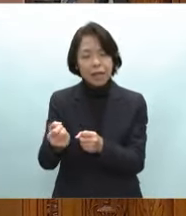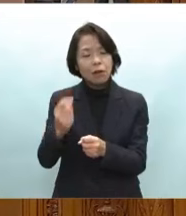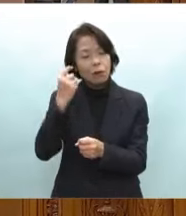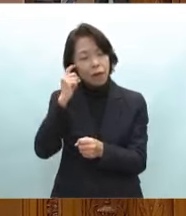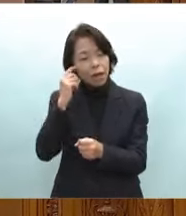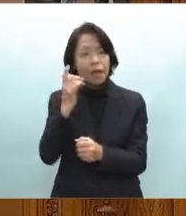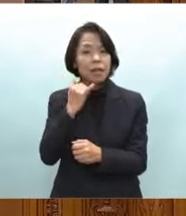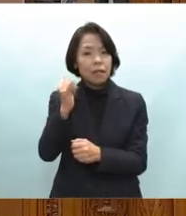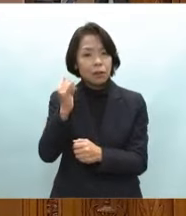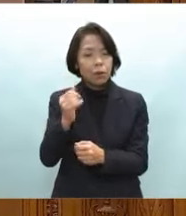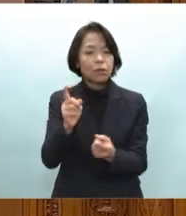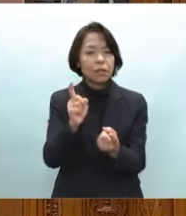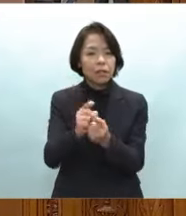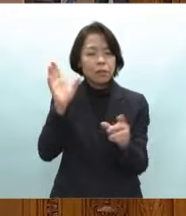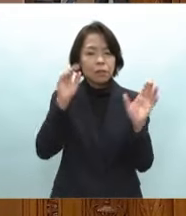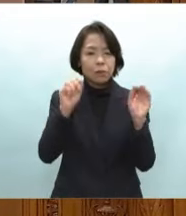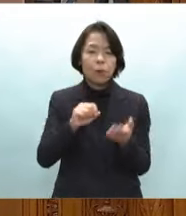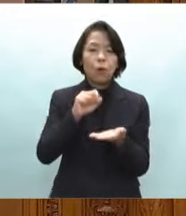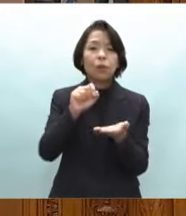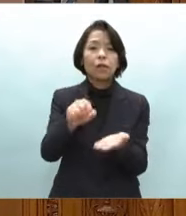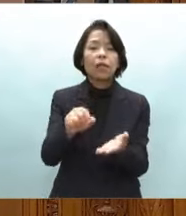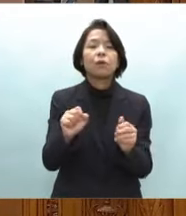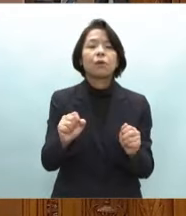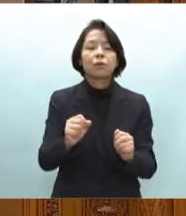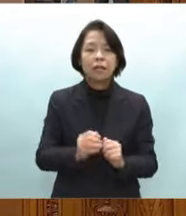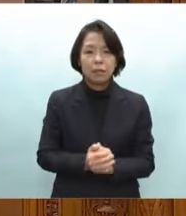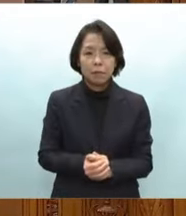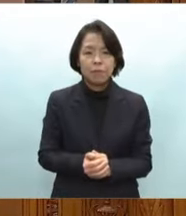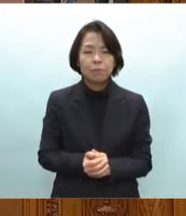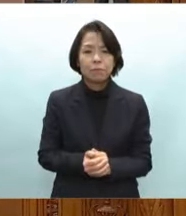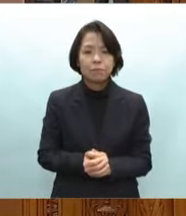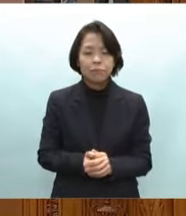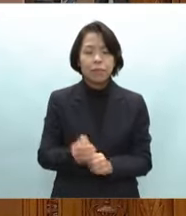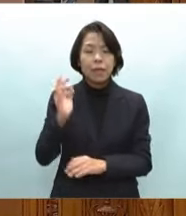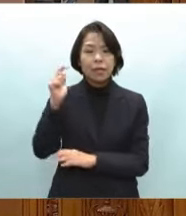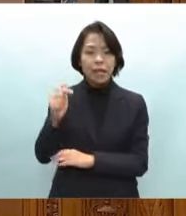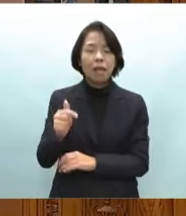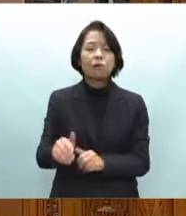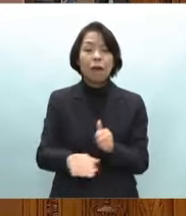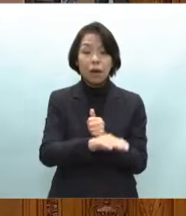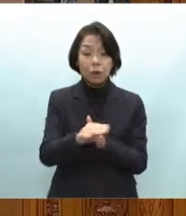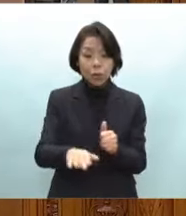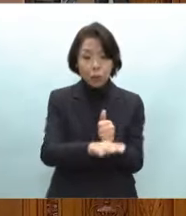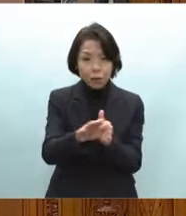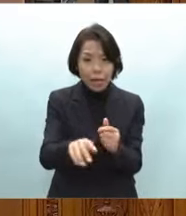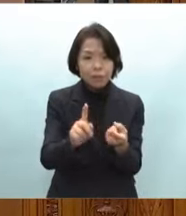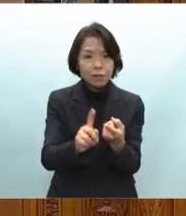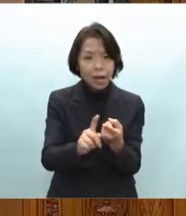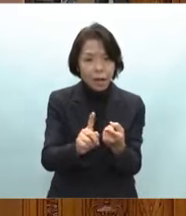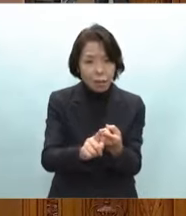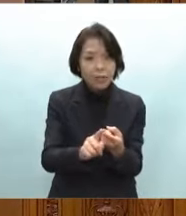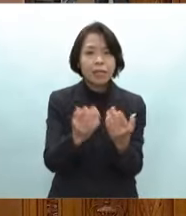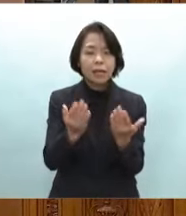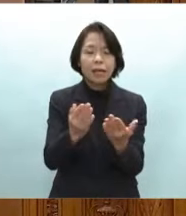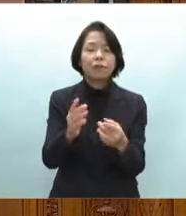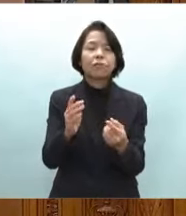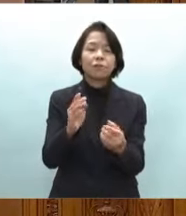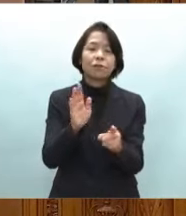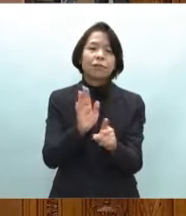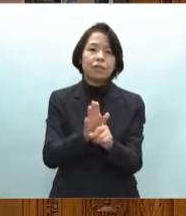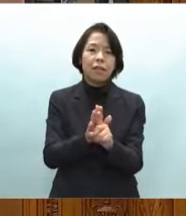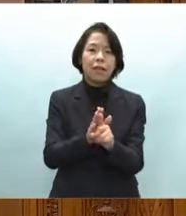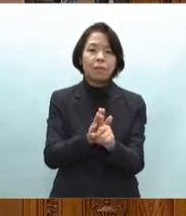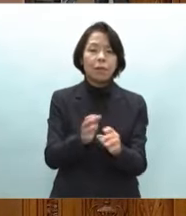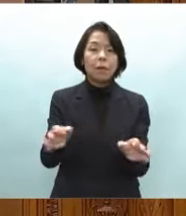を行っております政府としては子どもの環境に応じた学習支援や経済支援